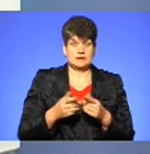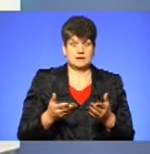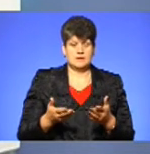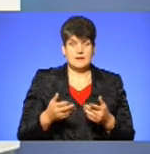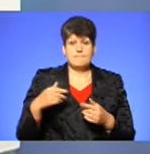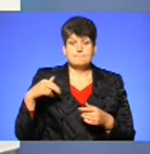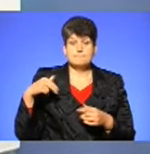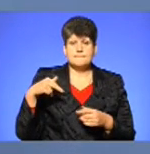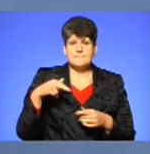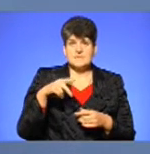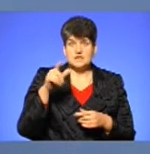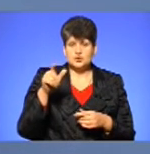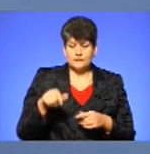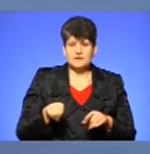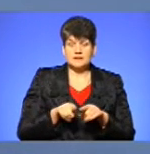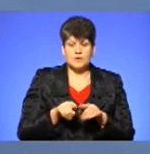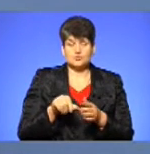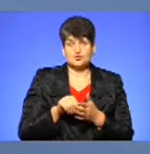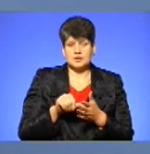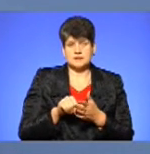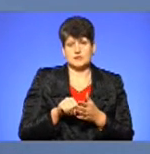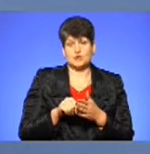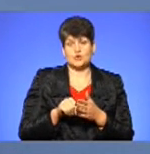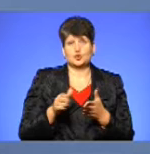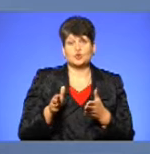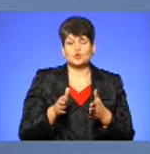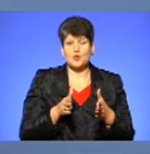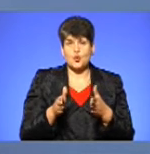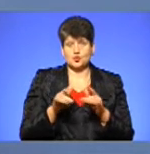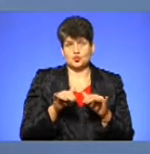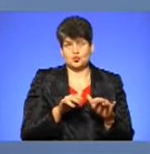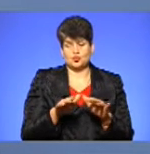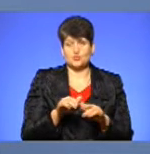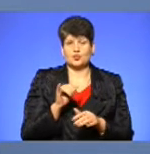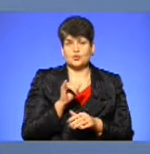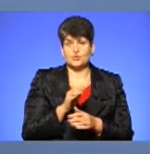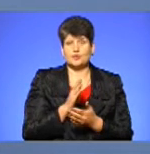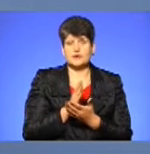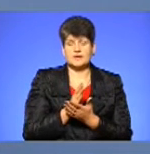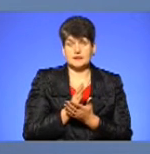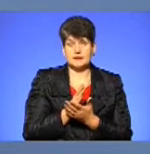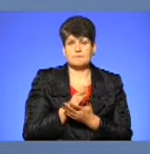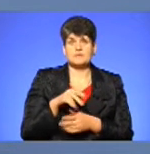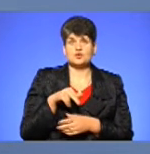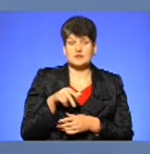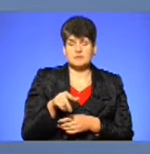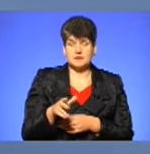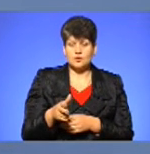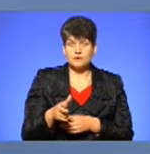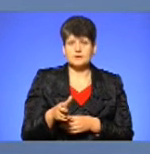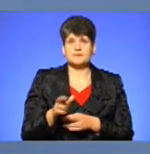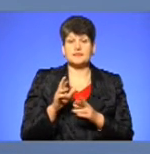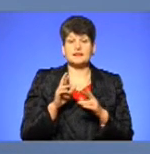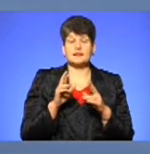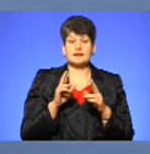Пішохід, він є також учасником дорожнього руху. Насамперед, є в нас пішохідні переходи, як і